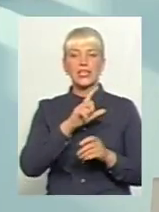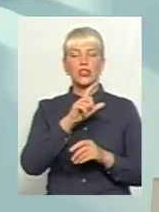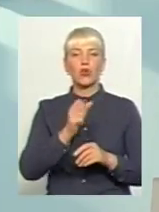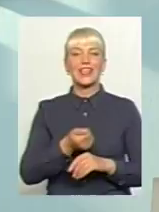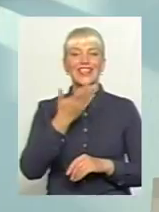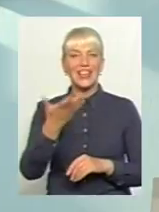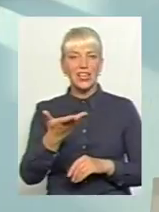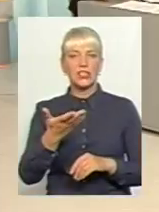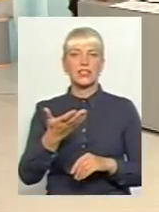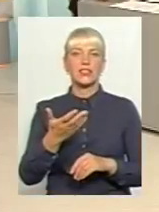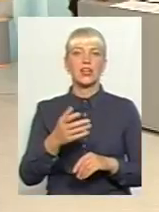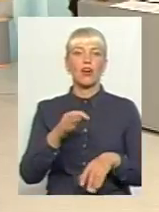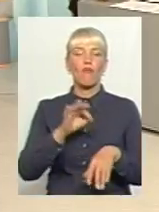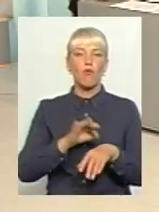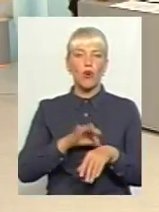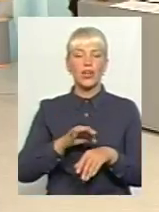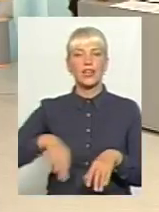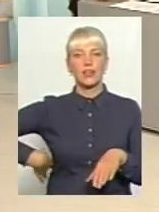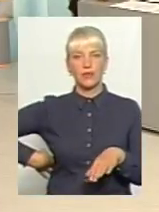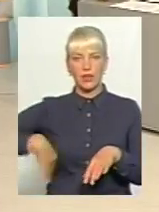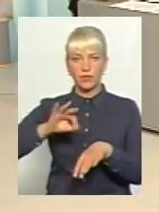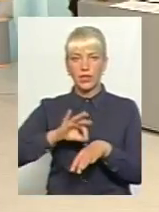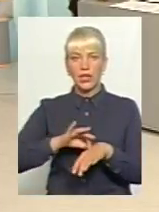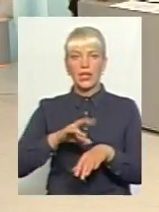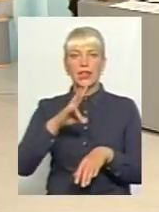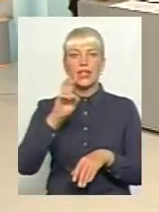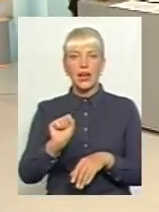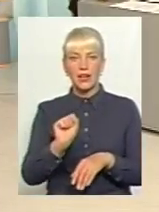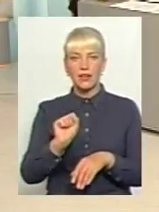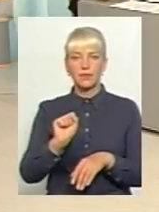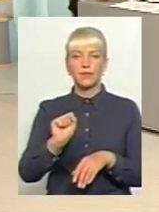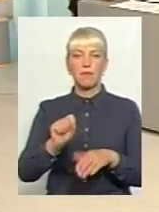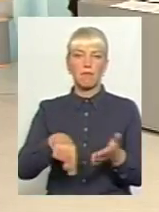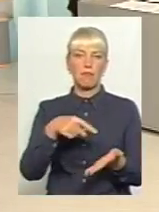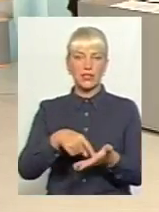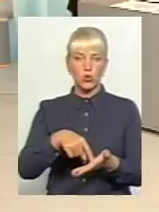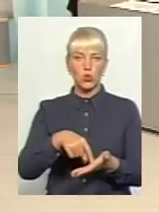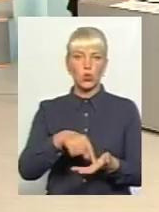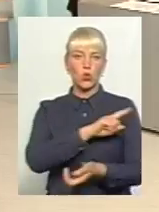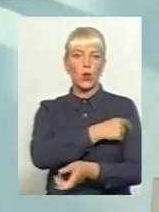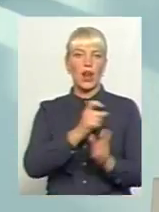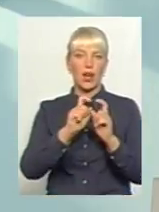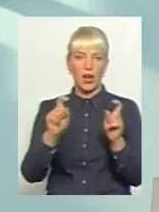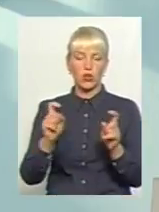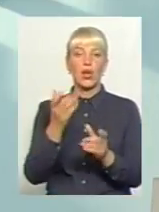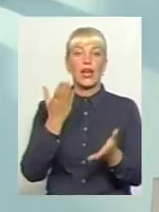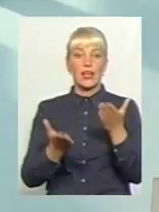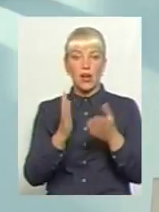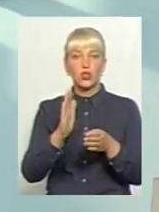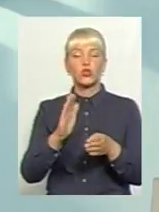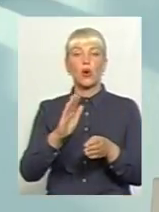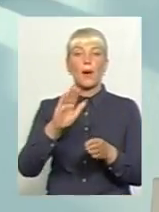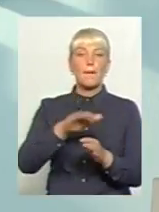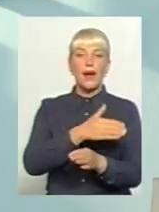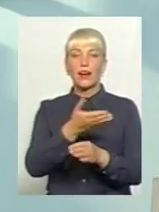нерковою недостатністю на міську лікарню. І в разі перерозподілу